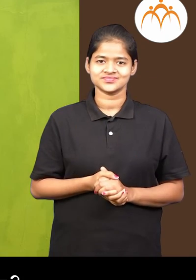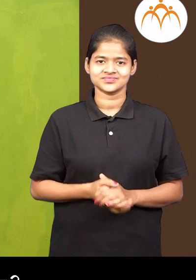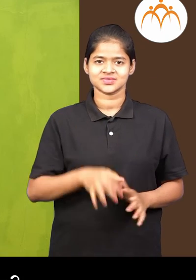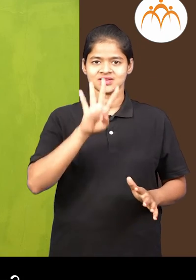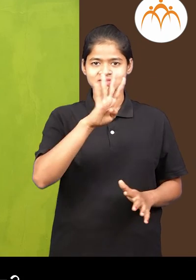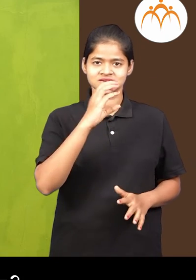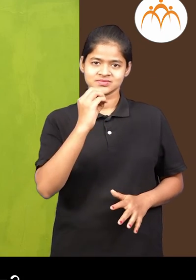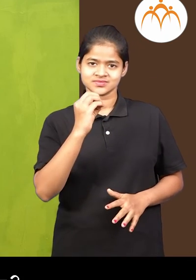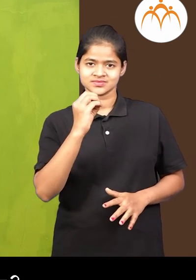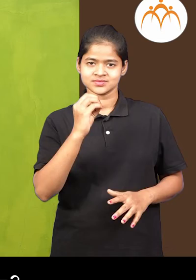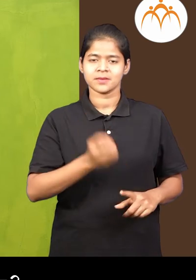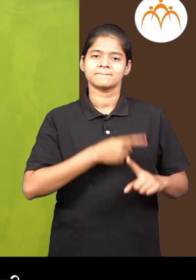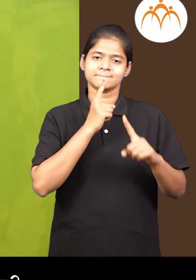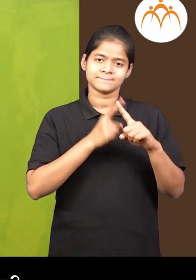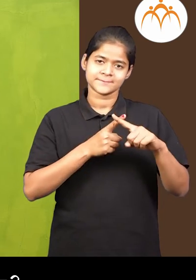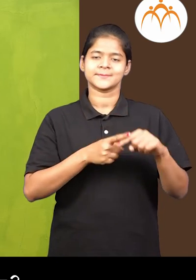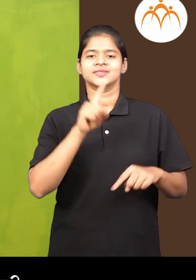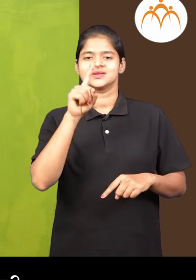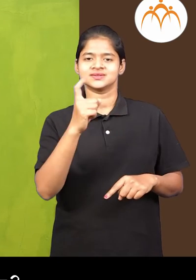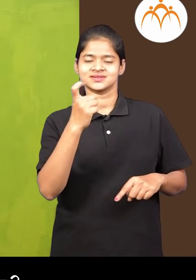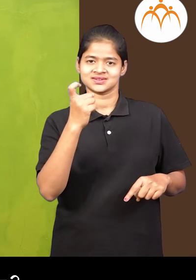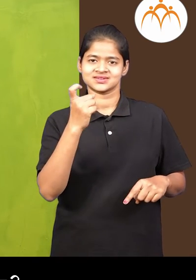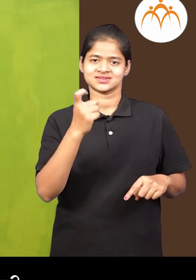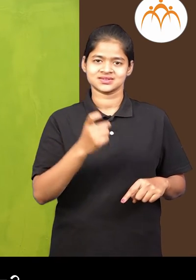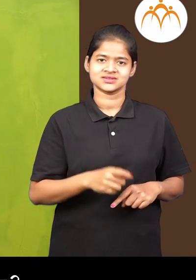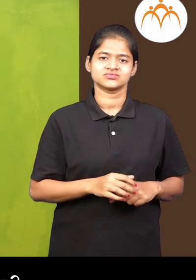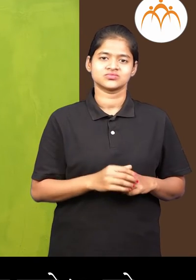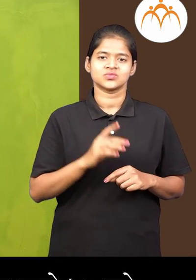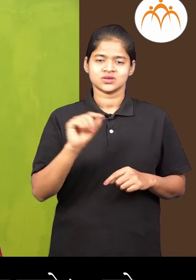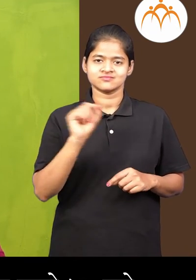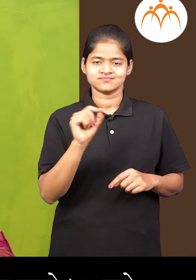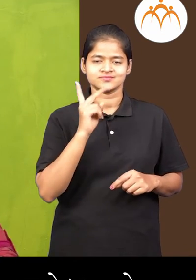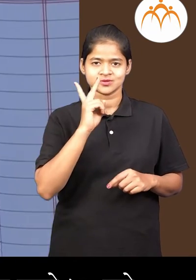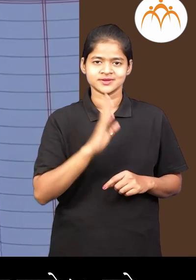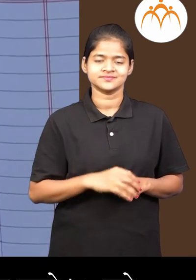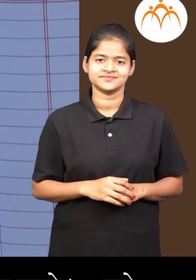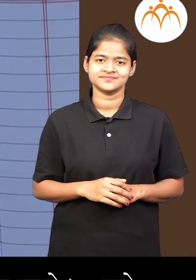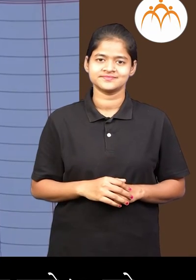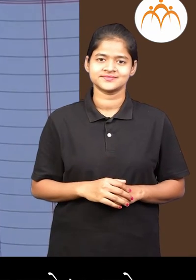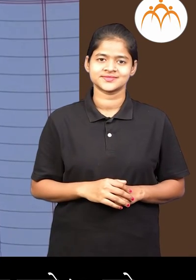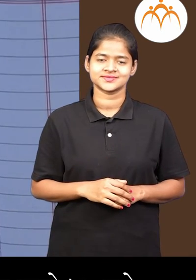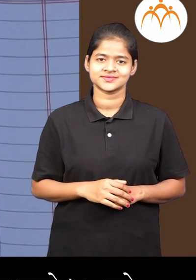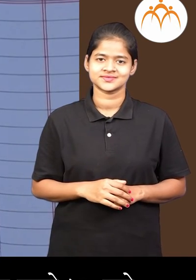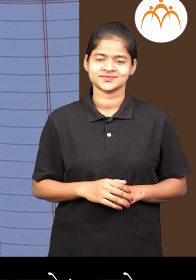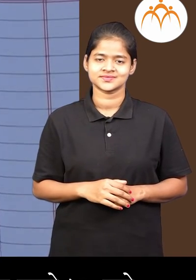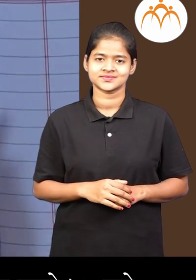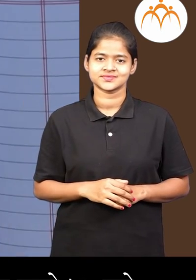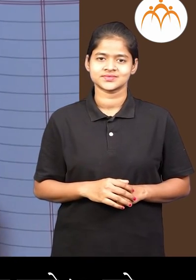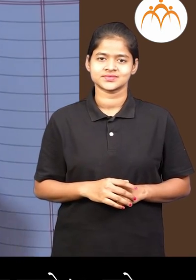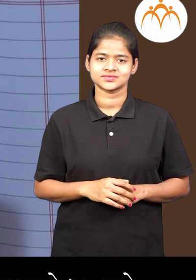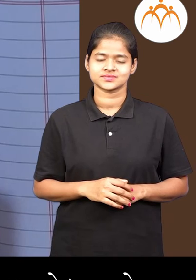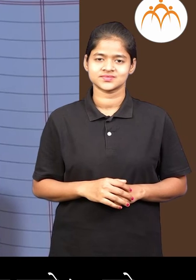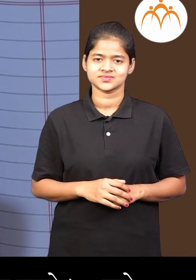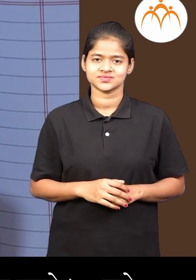चारीस फुगे आणी 17 फुगे हो ना एक मिनट आ चारीस आणी